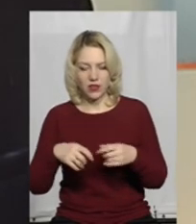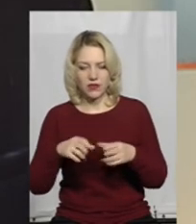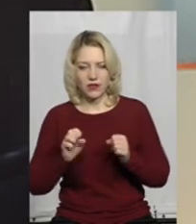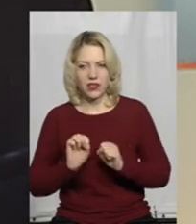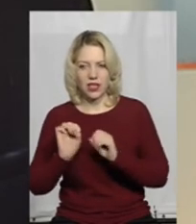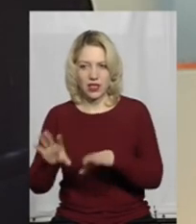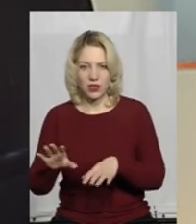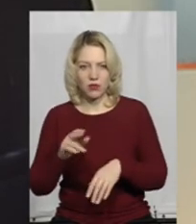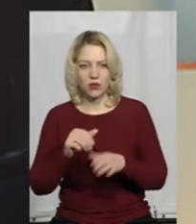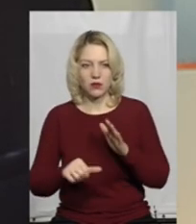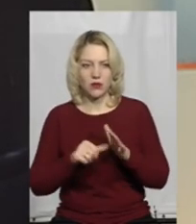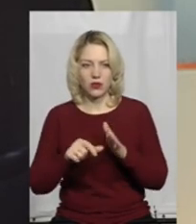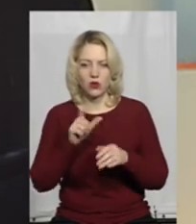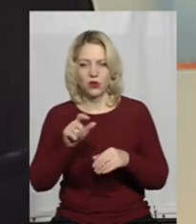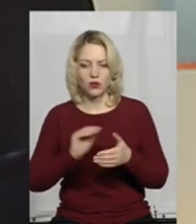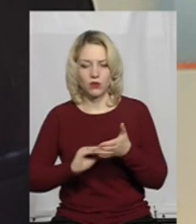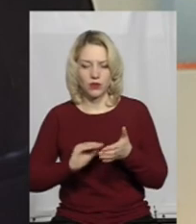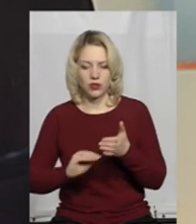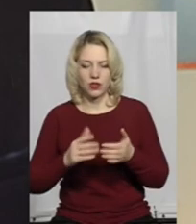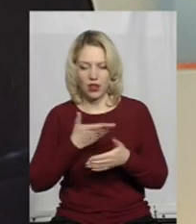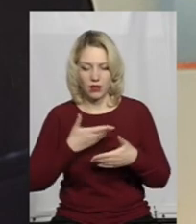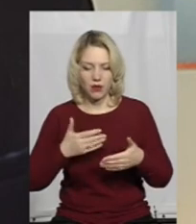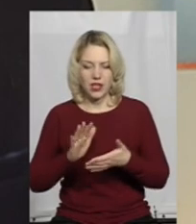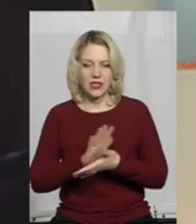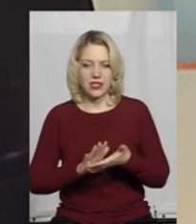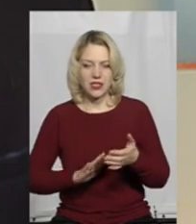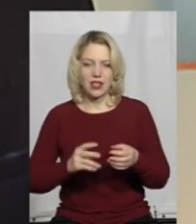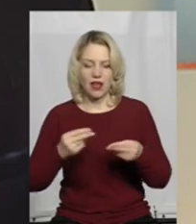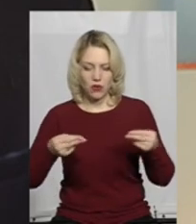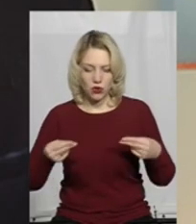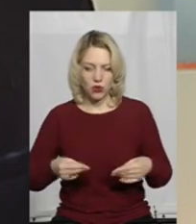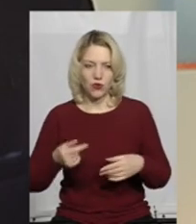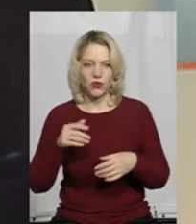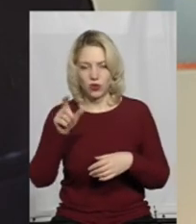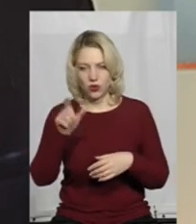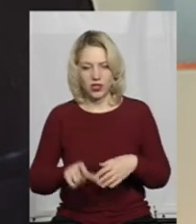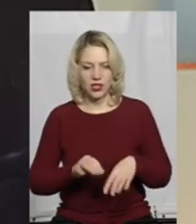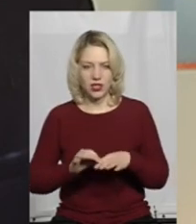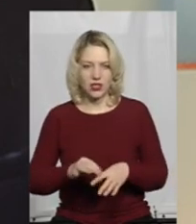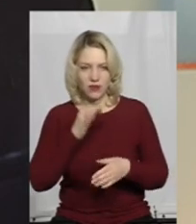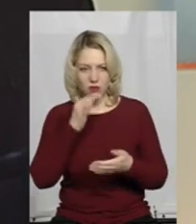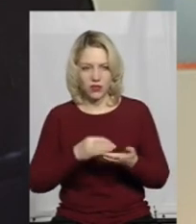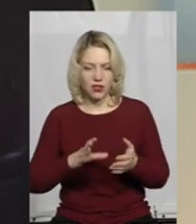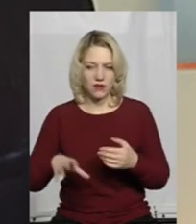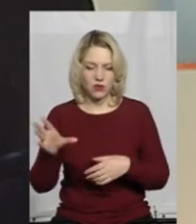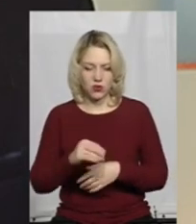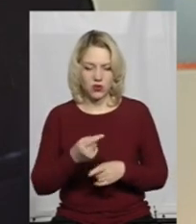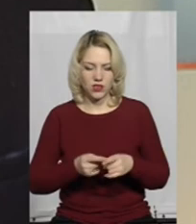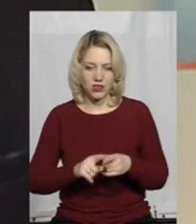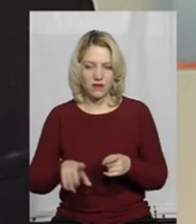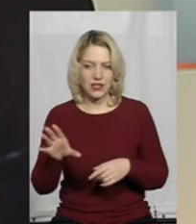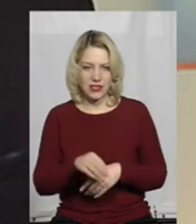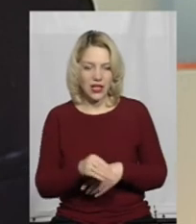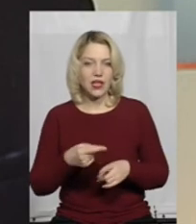якби, ми зараз пишемо, люди пишуть нам заяву, заключають з нами договір, він несе повністю, людина несе відповідальність всю за це все.